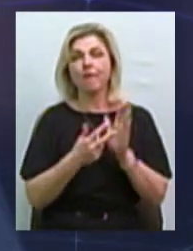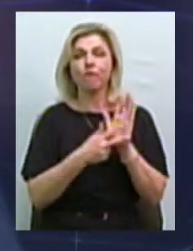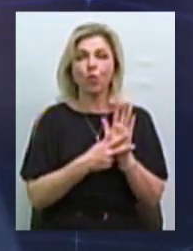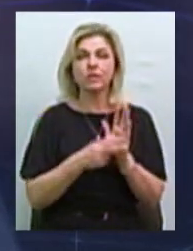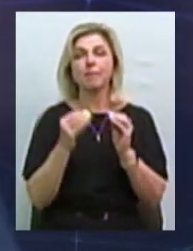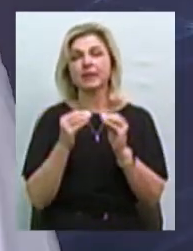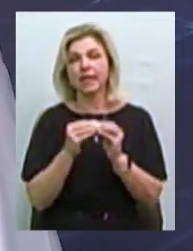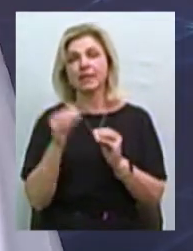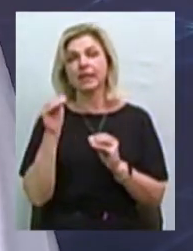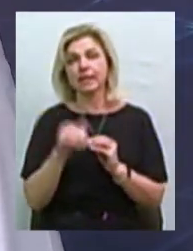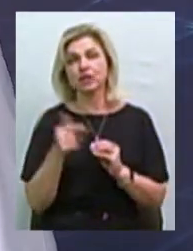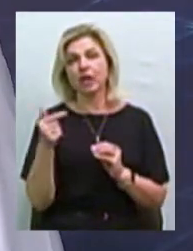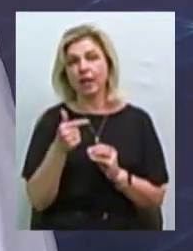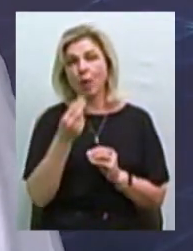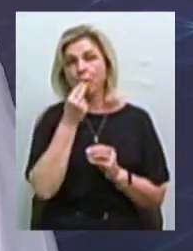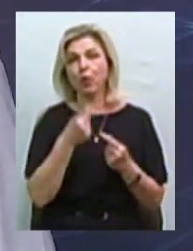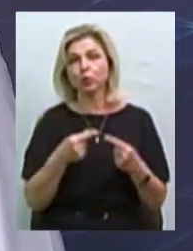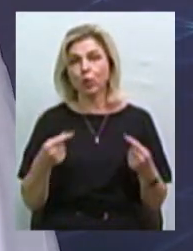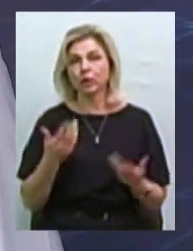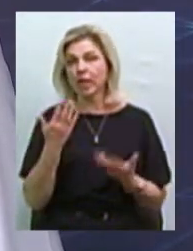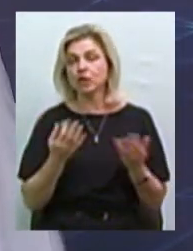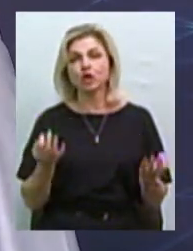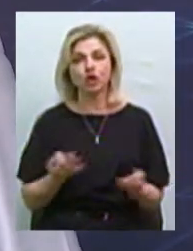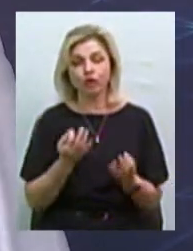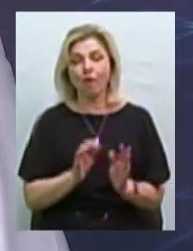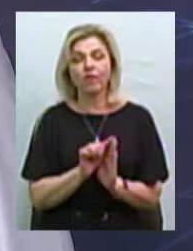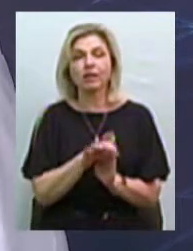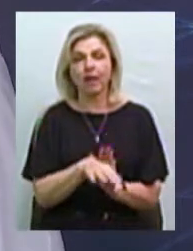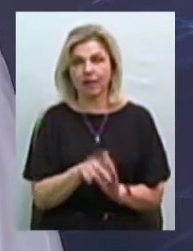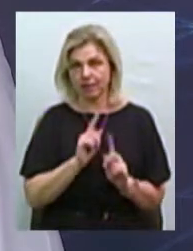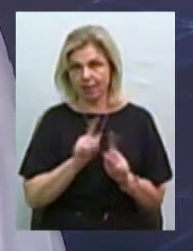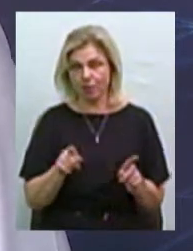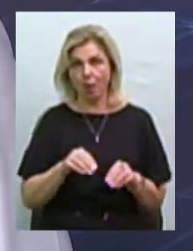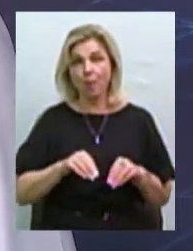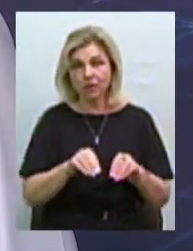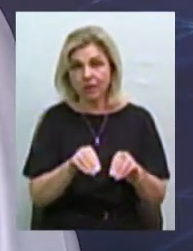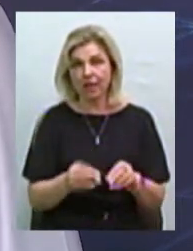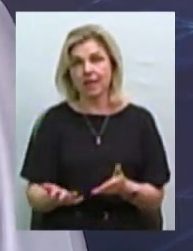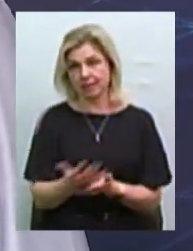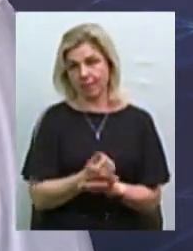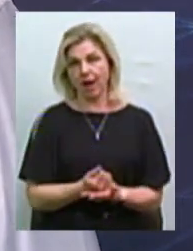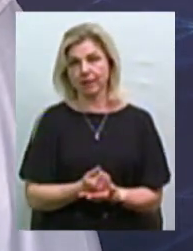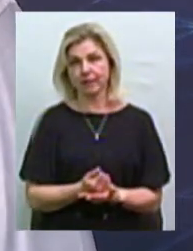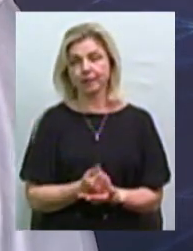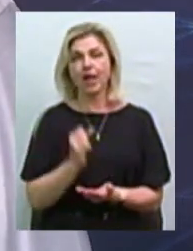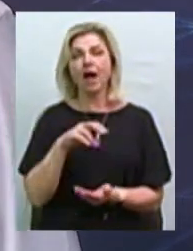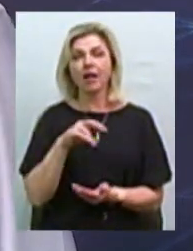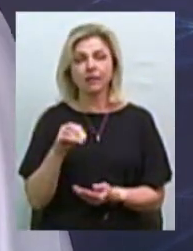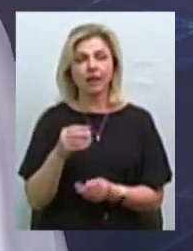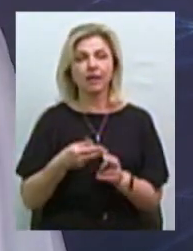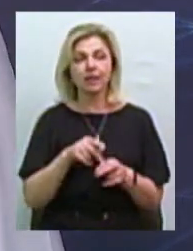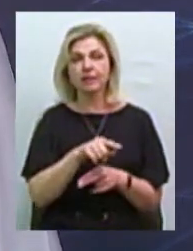тисяч гривень продуктів, якщо ми туди нічого не будемо вкладати. Ну, почиїли, зібрали. Але ж вона йде